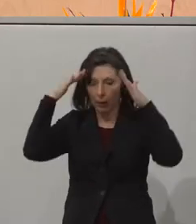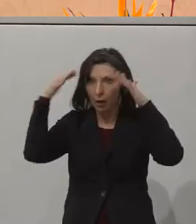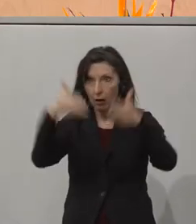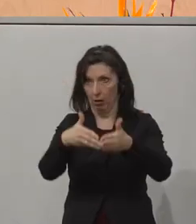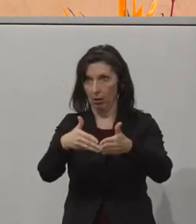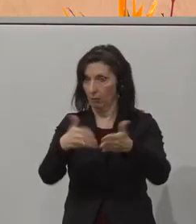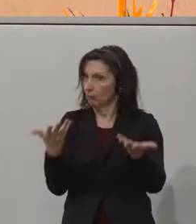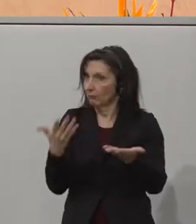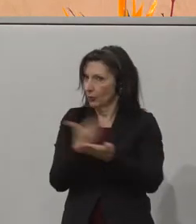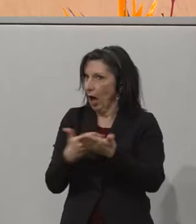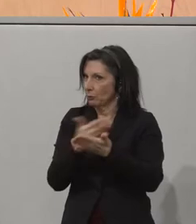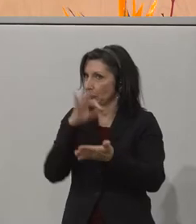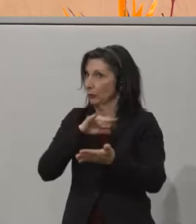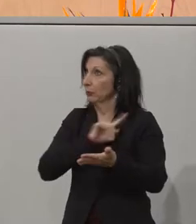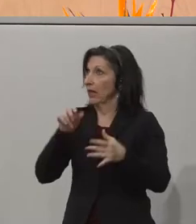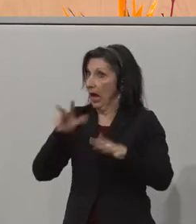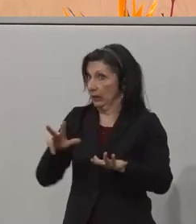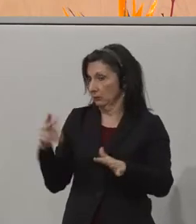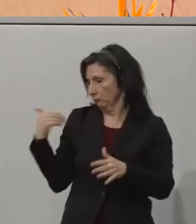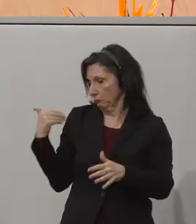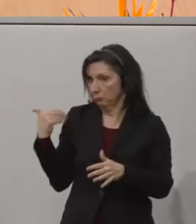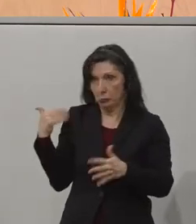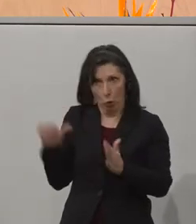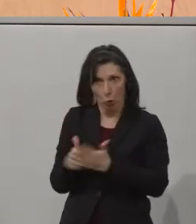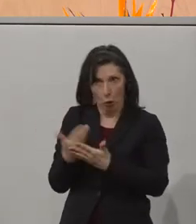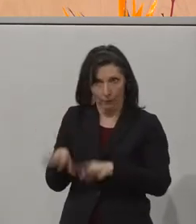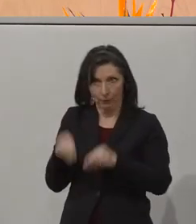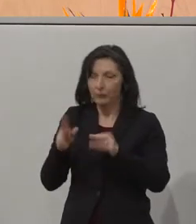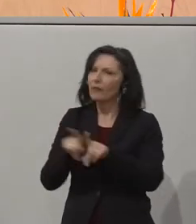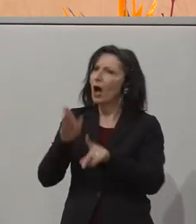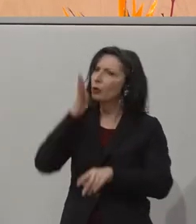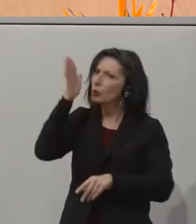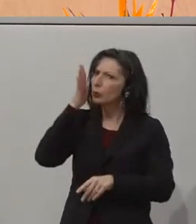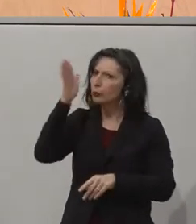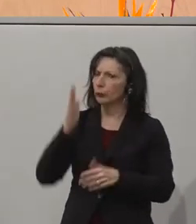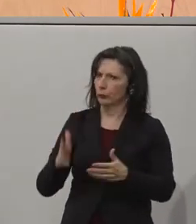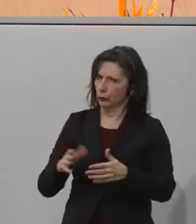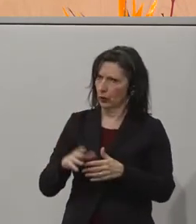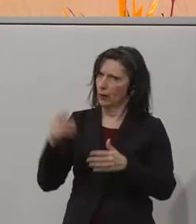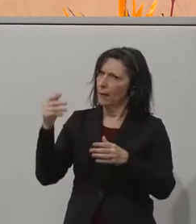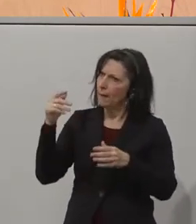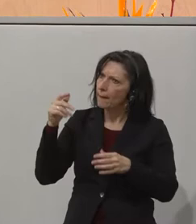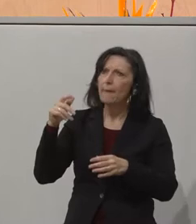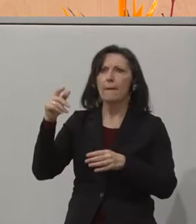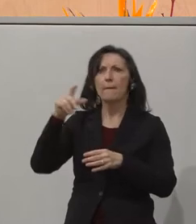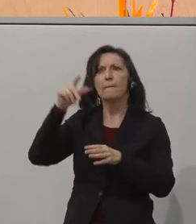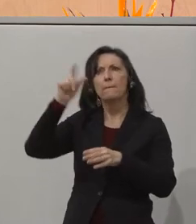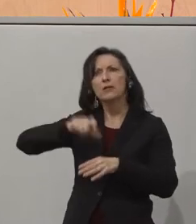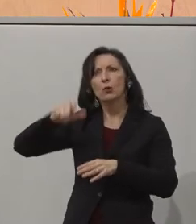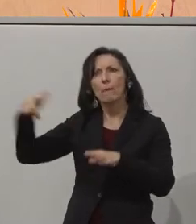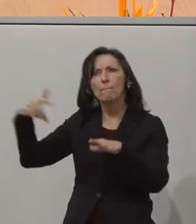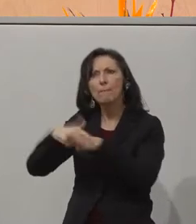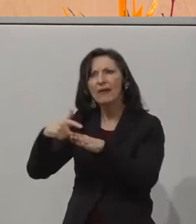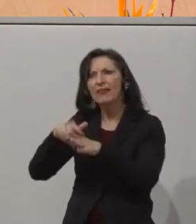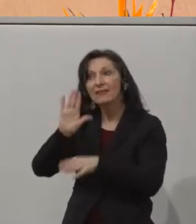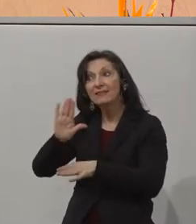Auch in der Zukunft ist die gemeinsame Zusammenarbeit mit Vertretern der behinderten Menschen wichtig, um mehr Inklusion zu